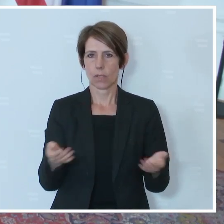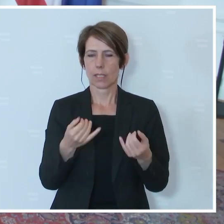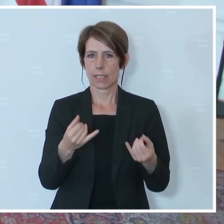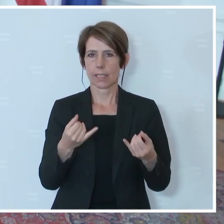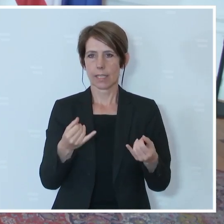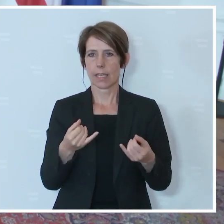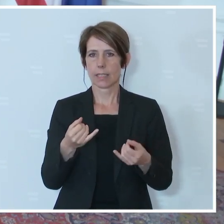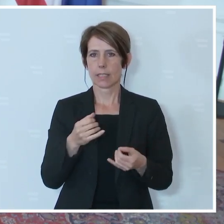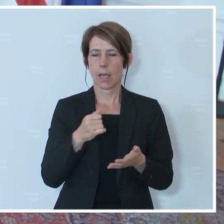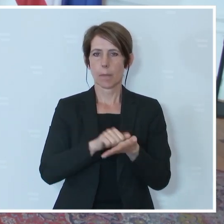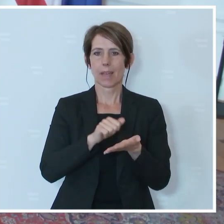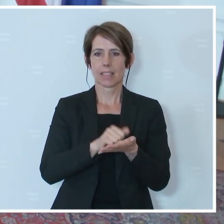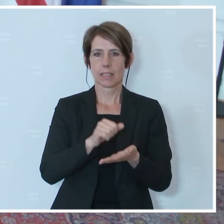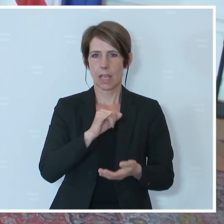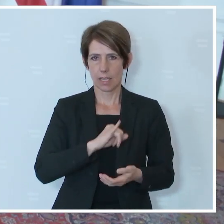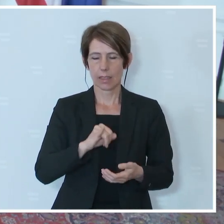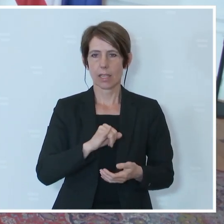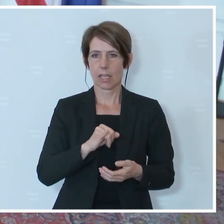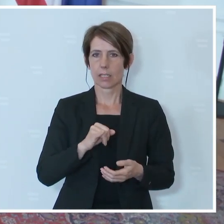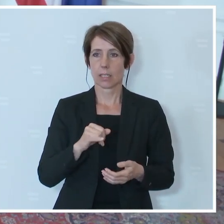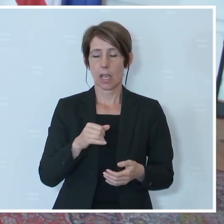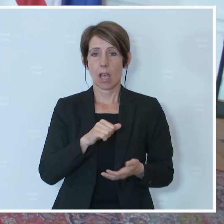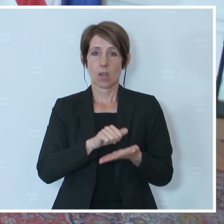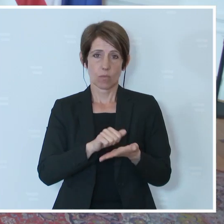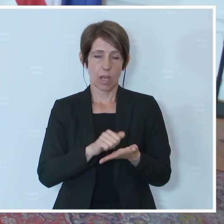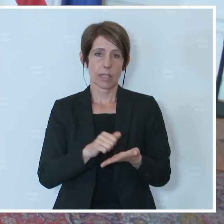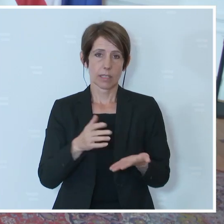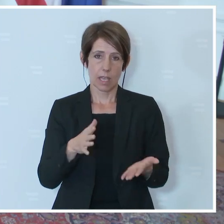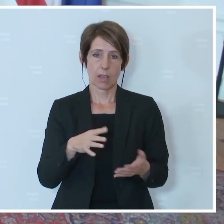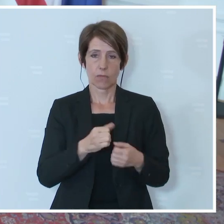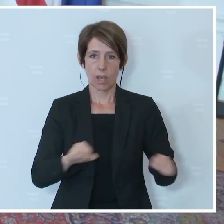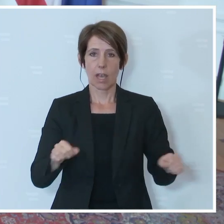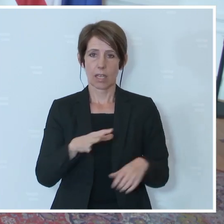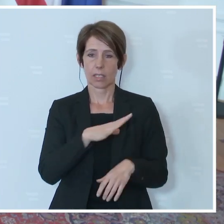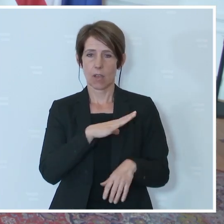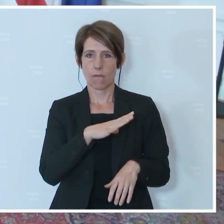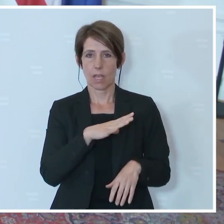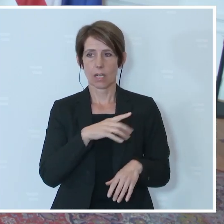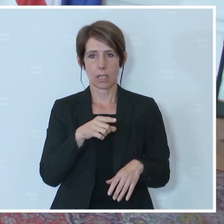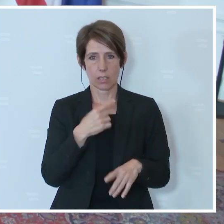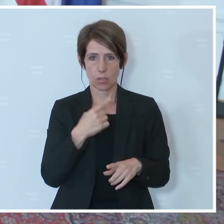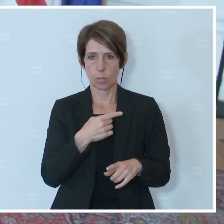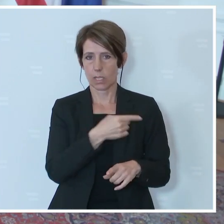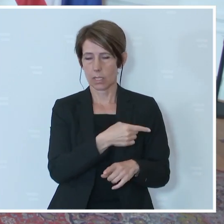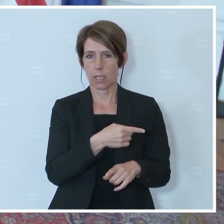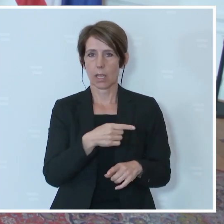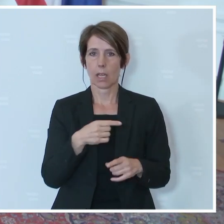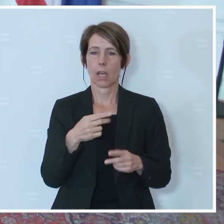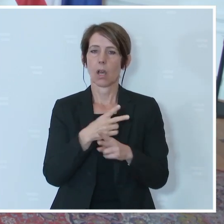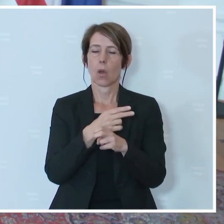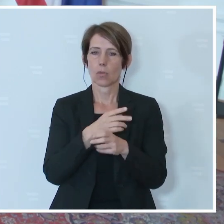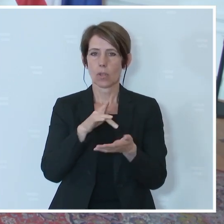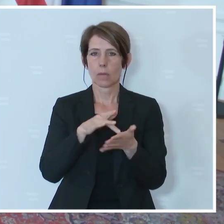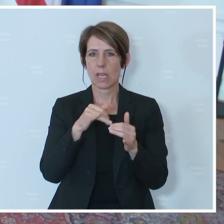weiterhin die Pressefreiheit gefährdet? Man spricht von korruptiven Verhältnissen zwischen Regierung und Medien. in Österreich hat sich da jetzt eben im Mittelfeld